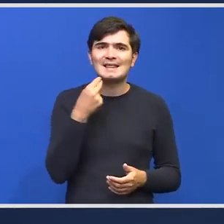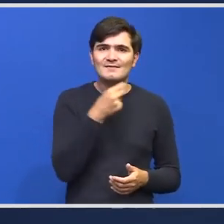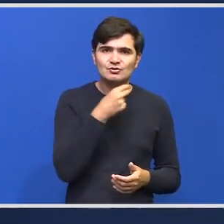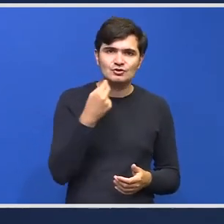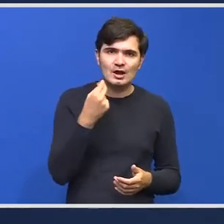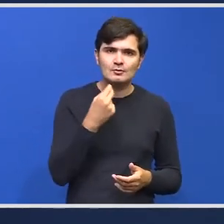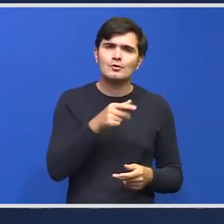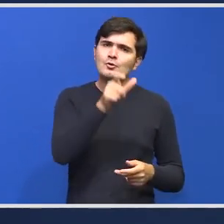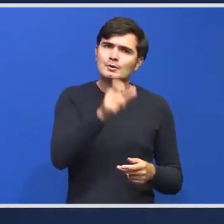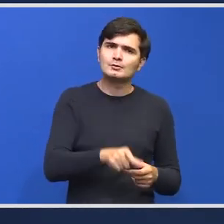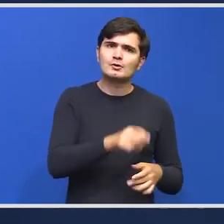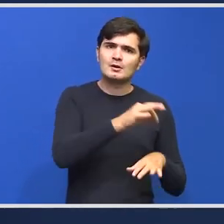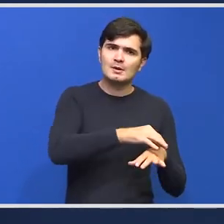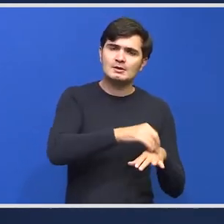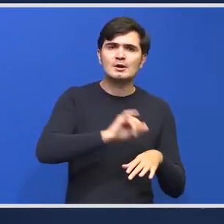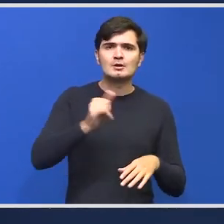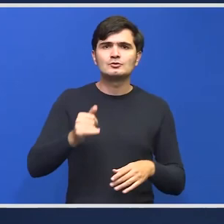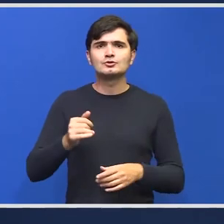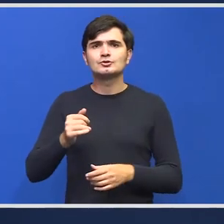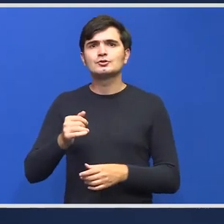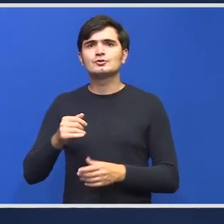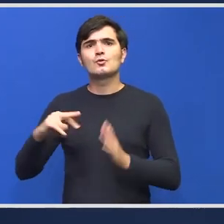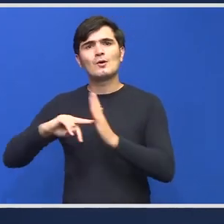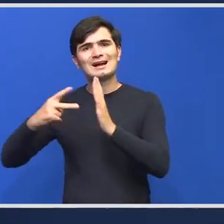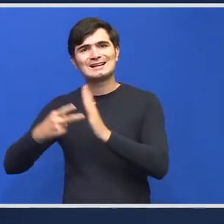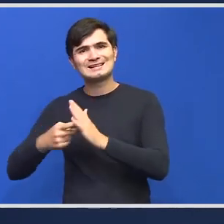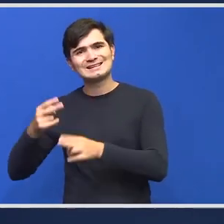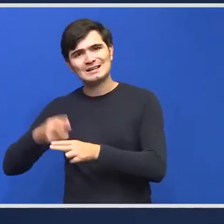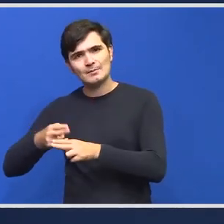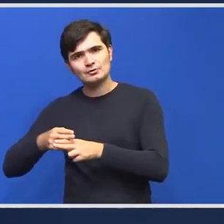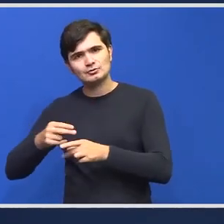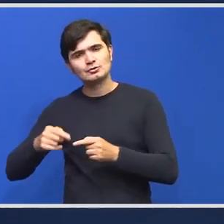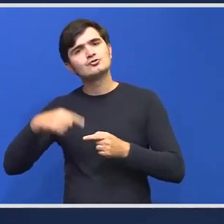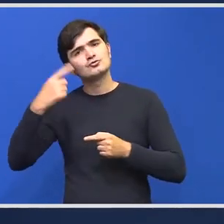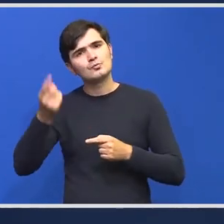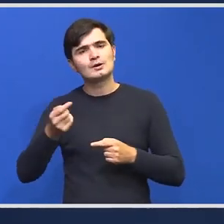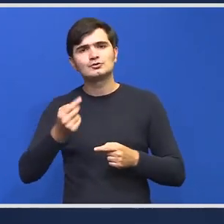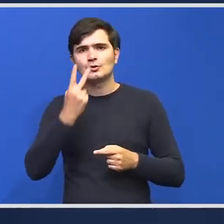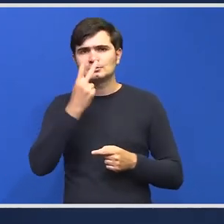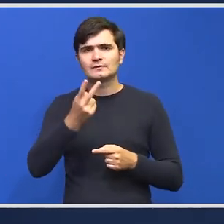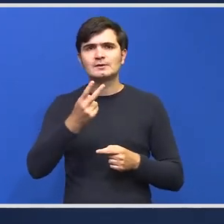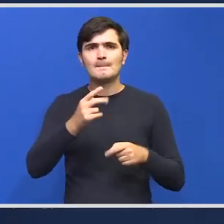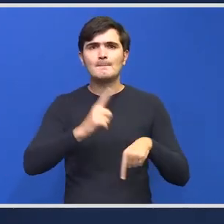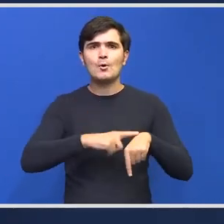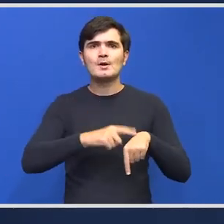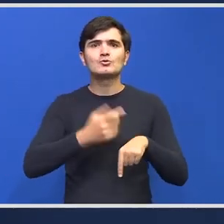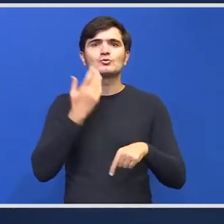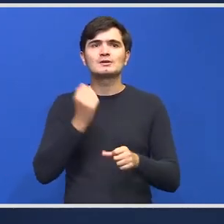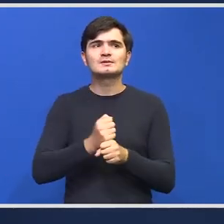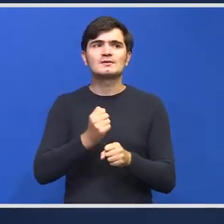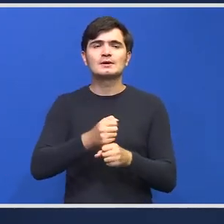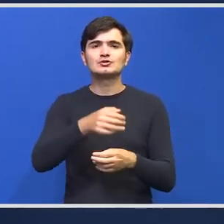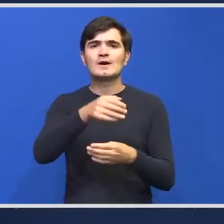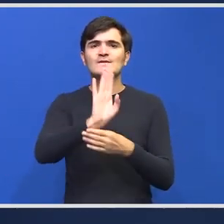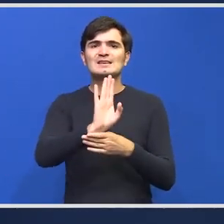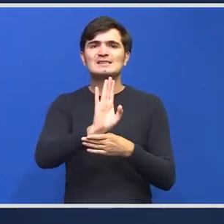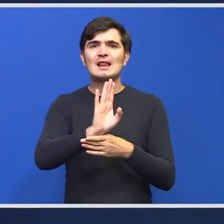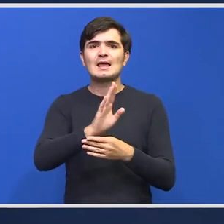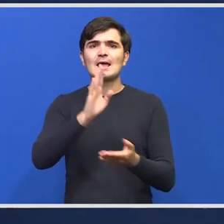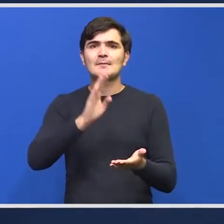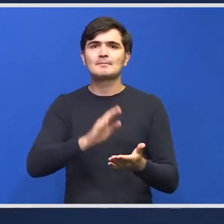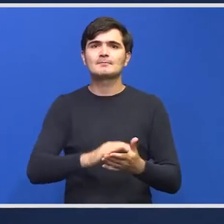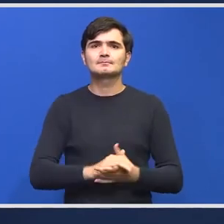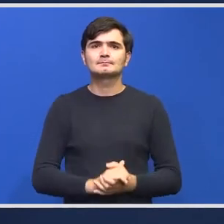personal medical cât și organizații de pacienți și apoi faza de avizare instituțională